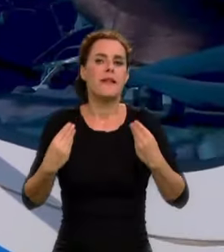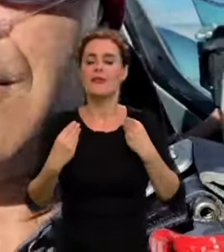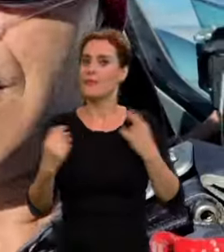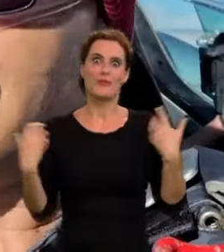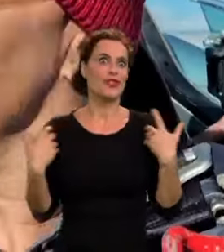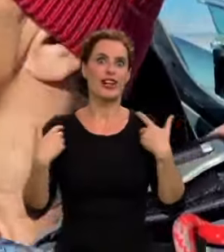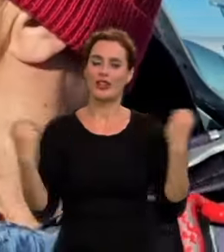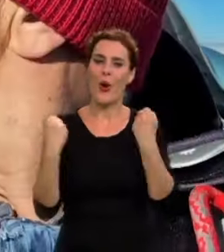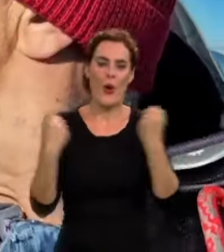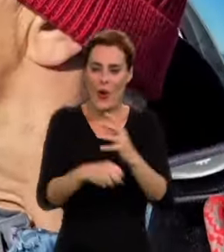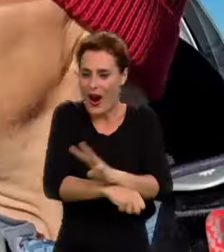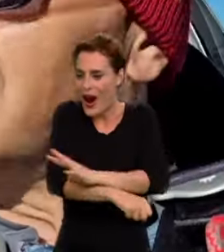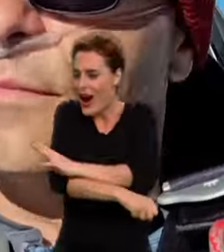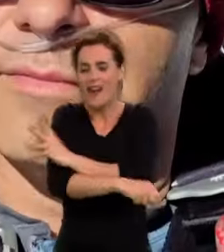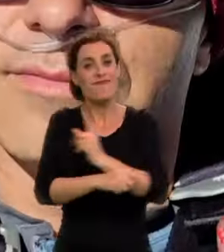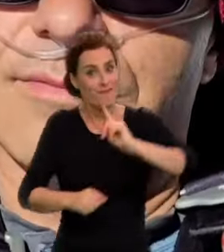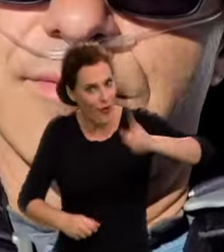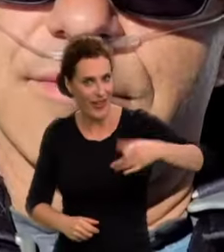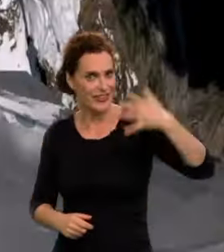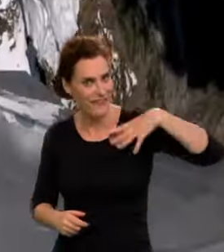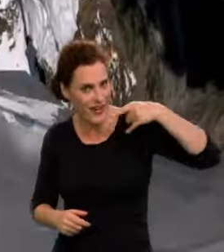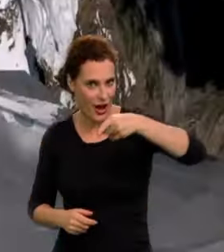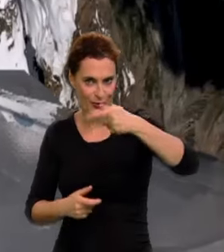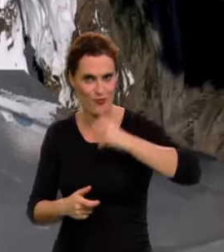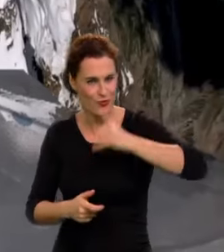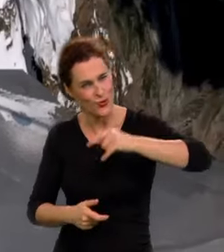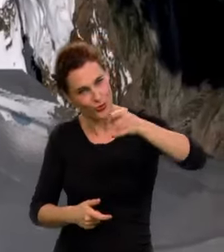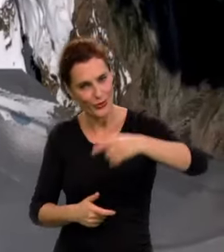przeżycie i naprawdę bardzo polecam spróbować.